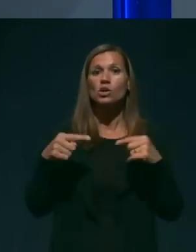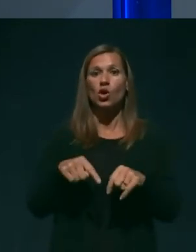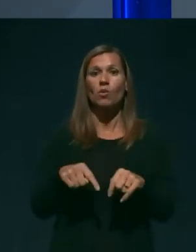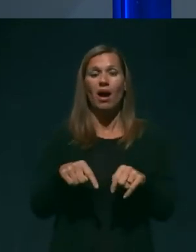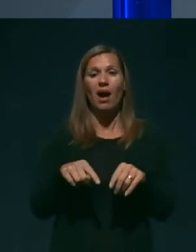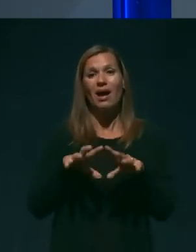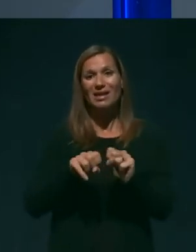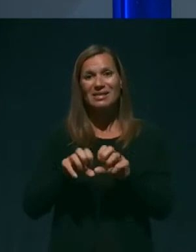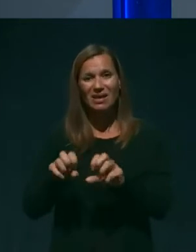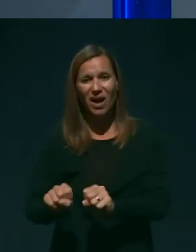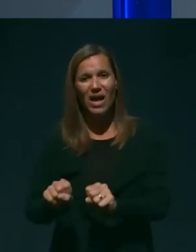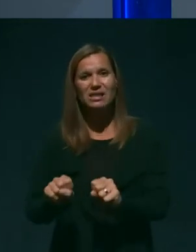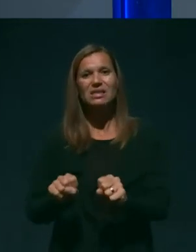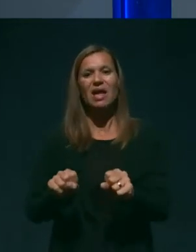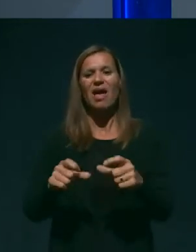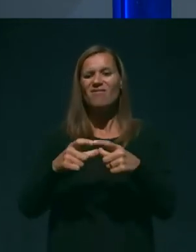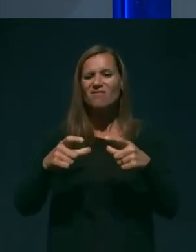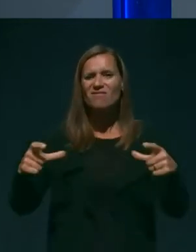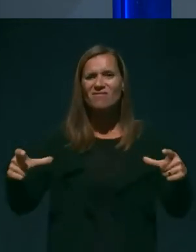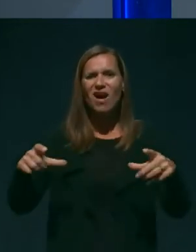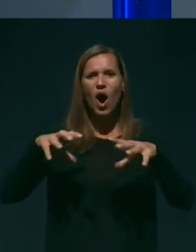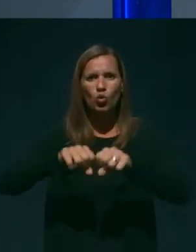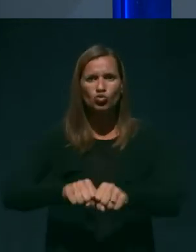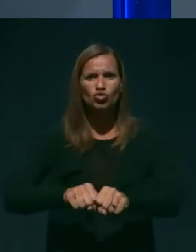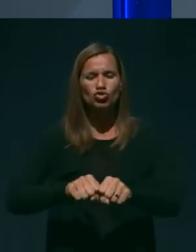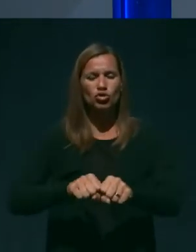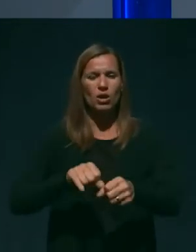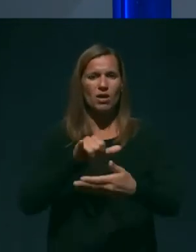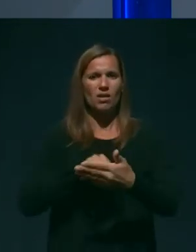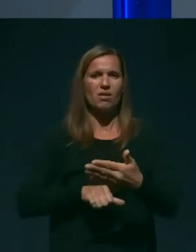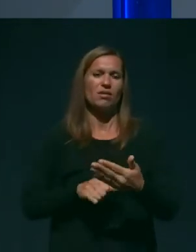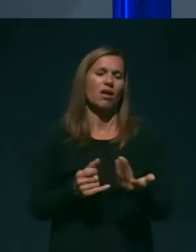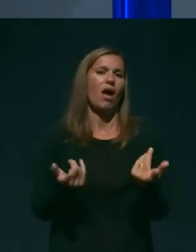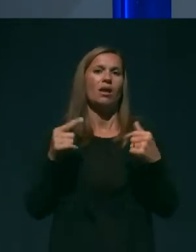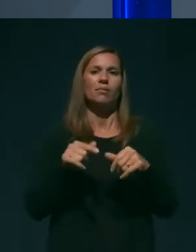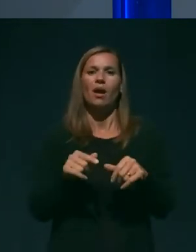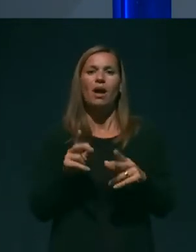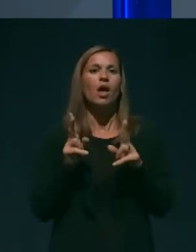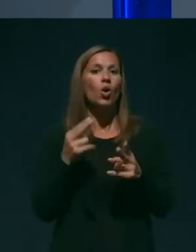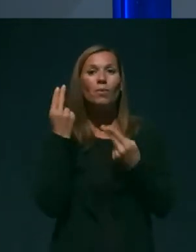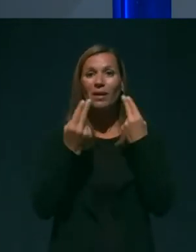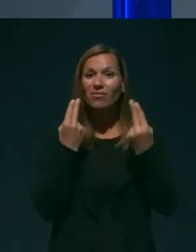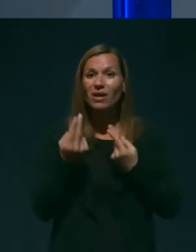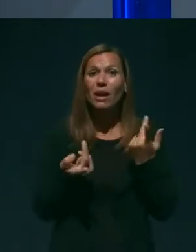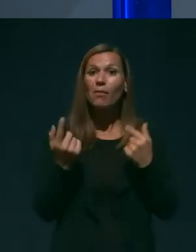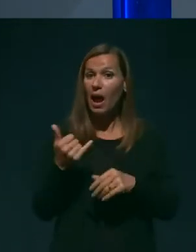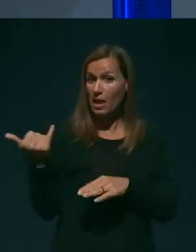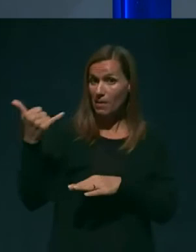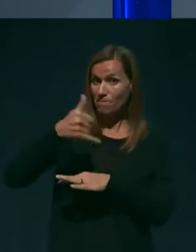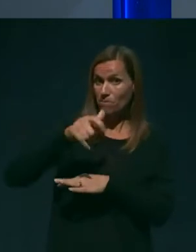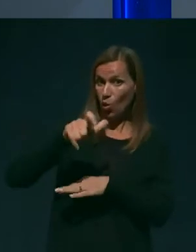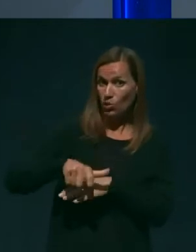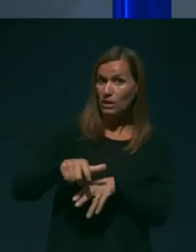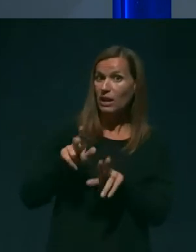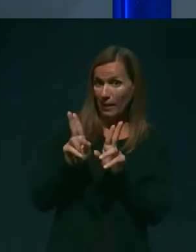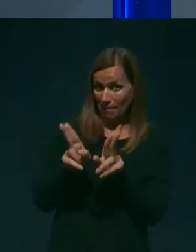voucherje, preverjamo lahko tudi seveda ali določen potnik ima možnost potem